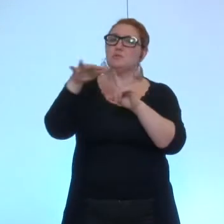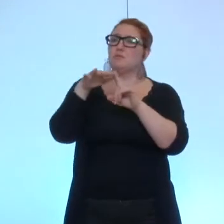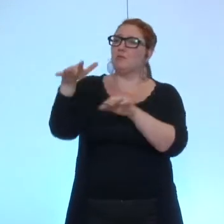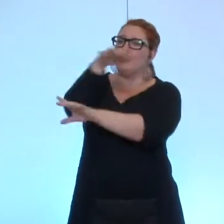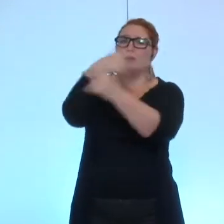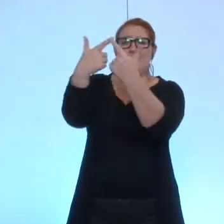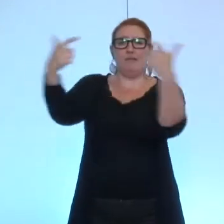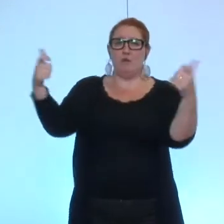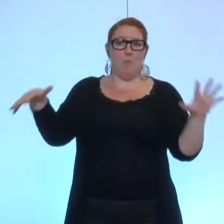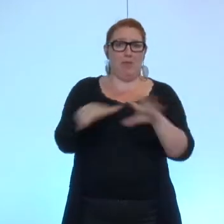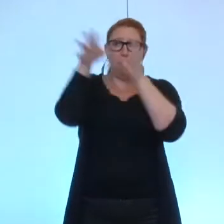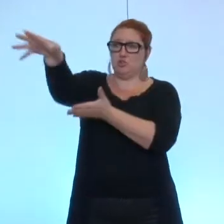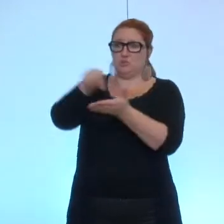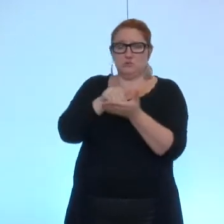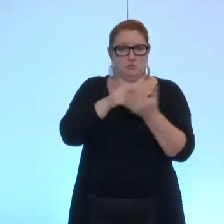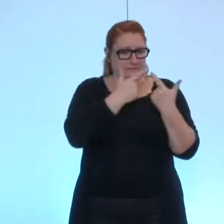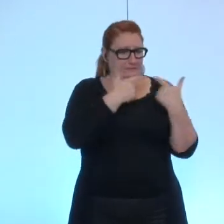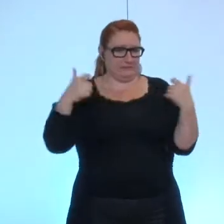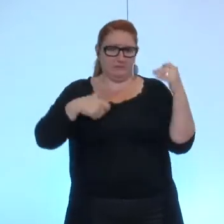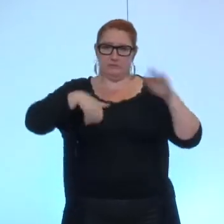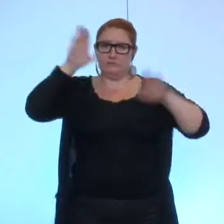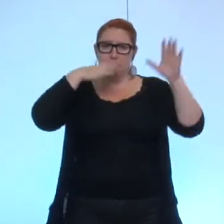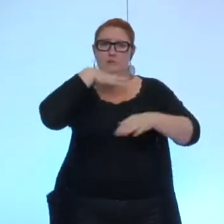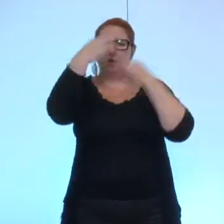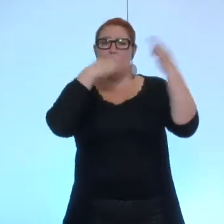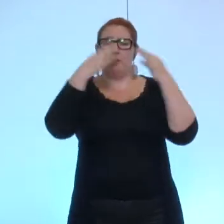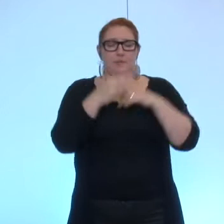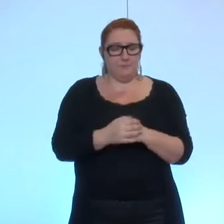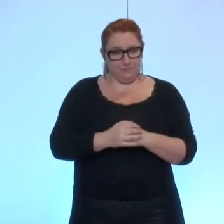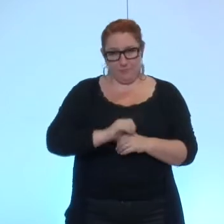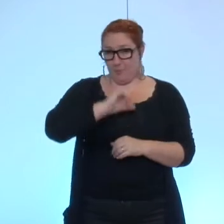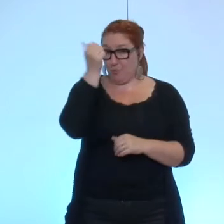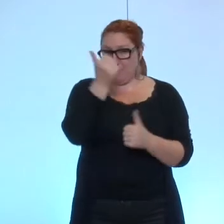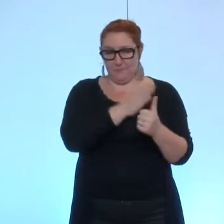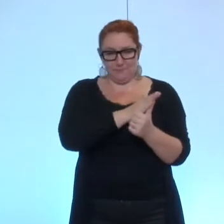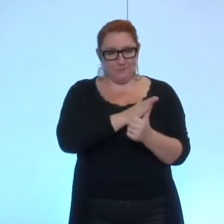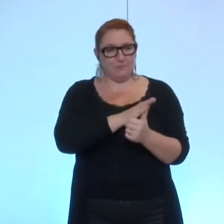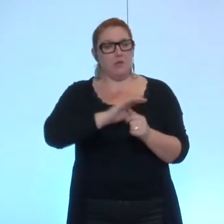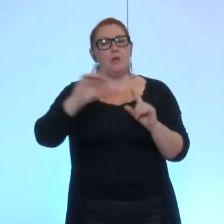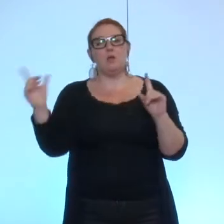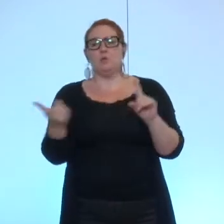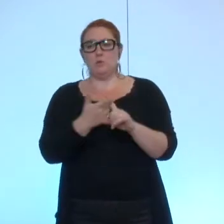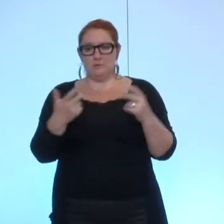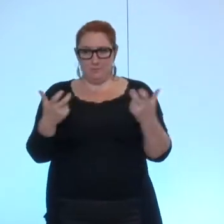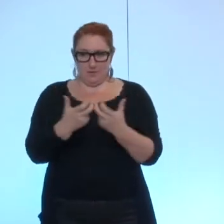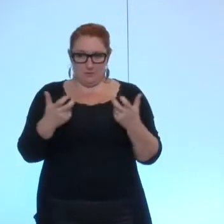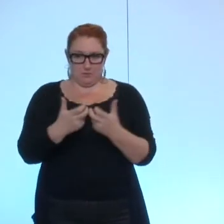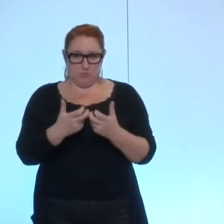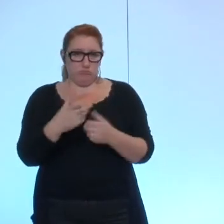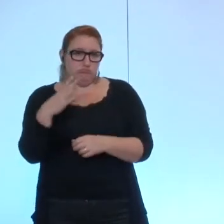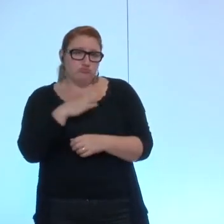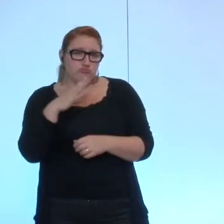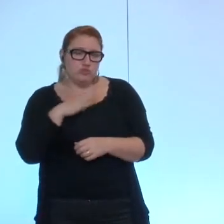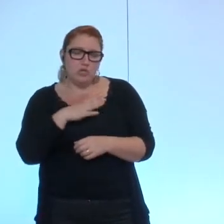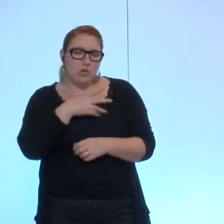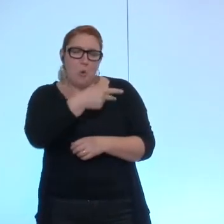avoir des mandats électifs. Donc ça, c'est le premier. Deuxième exemple, il y en a d'autres au